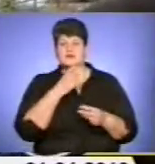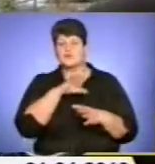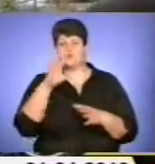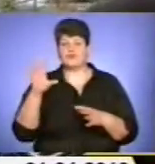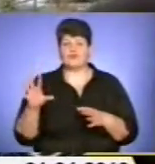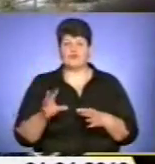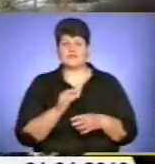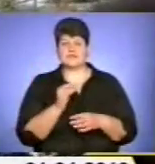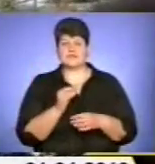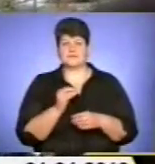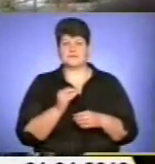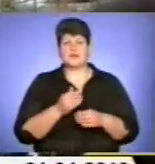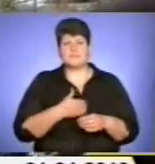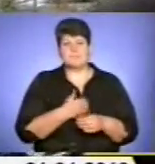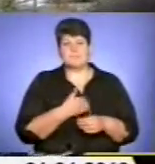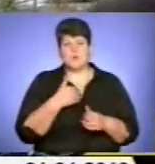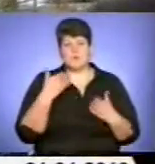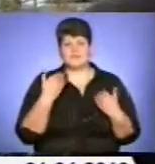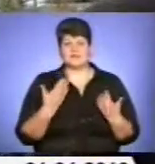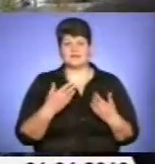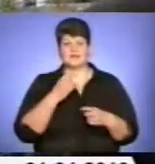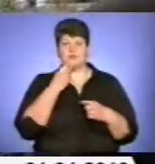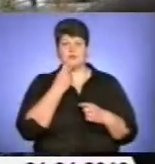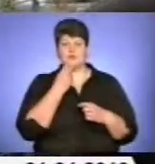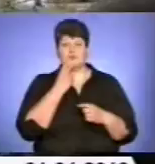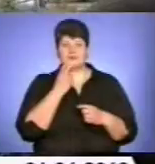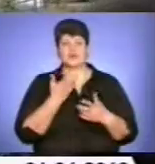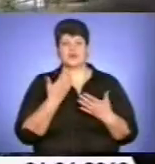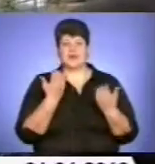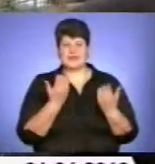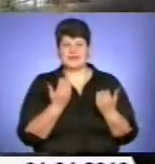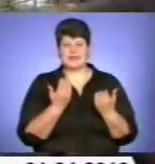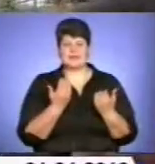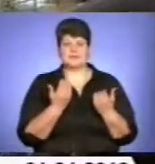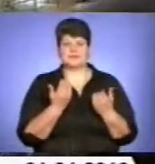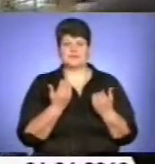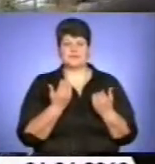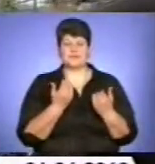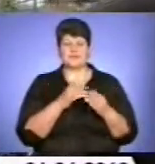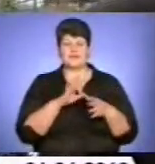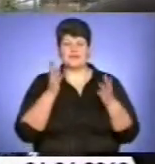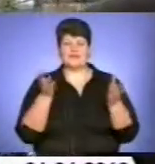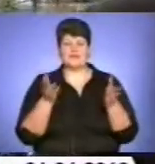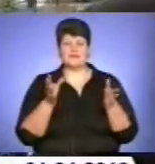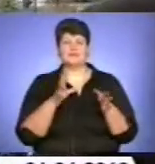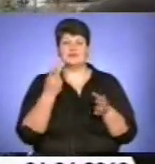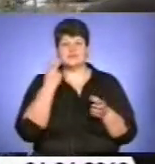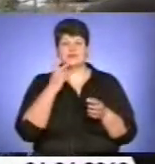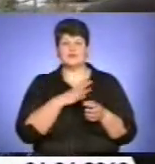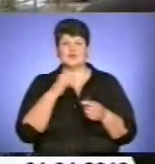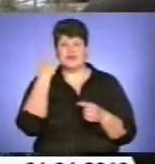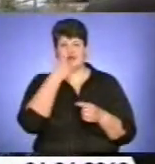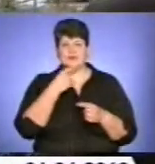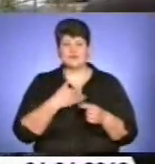побажати, щоб їх усмішка не зходила з лиця, бо нам,